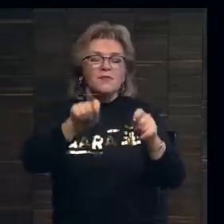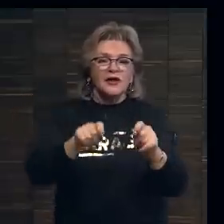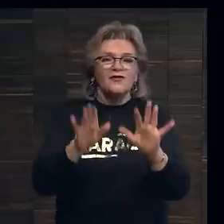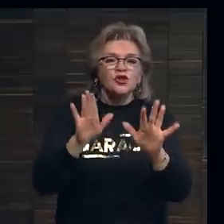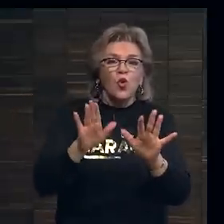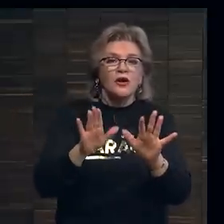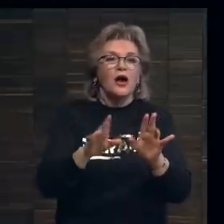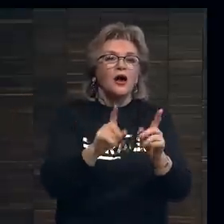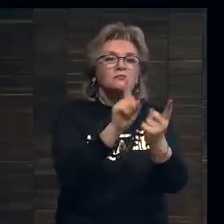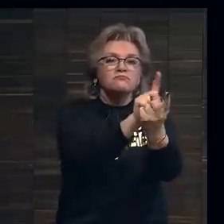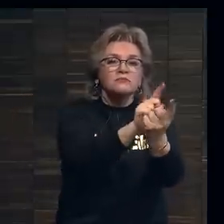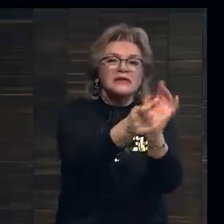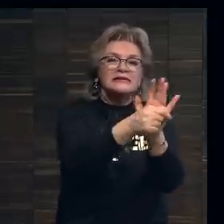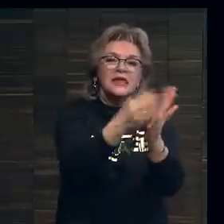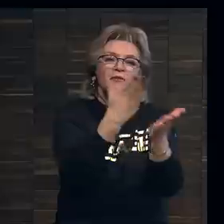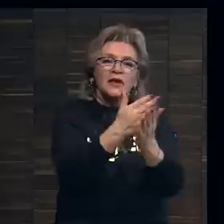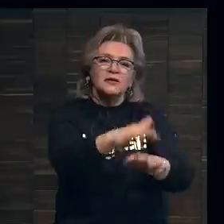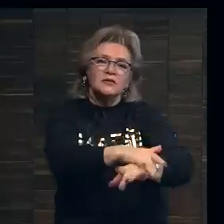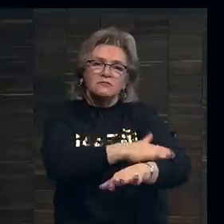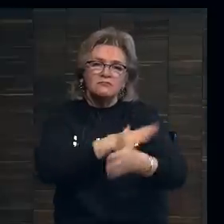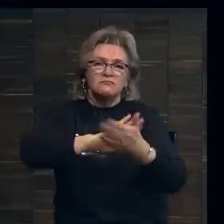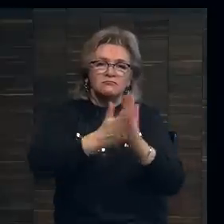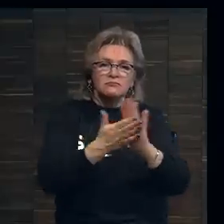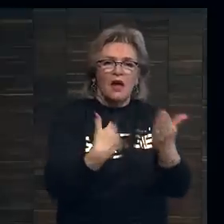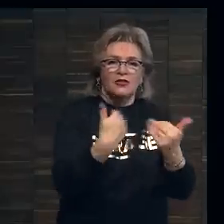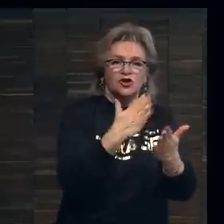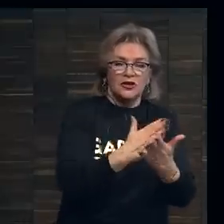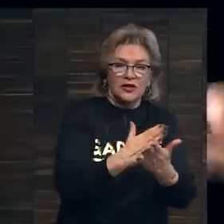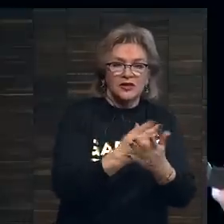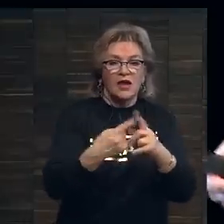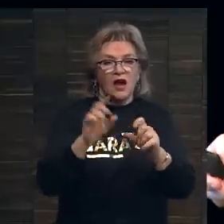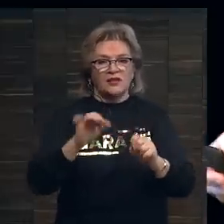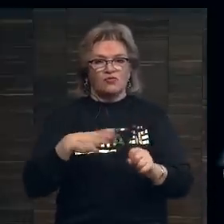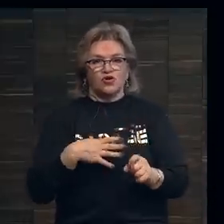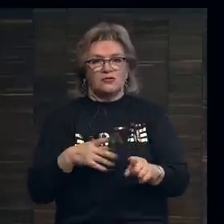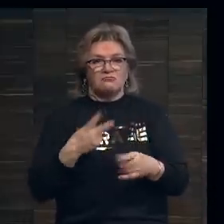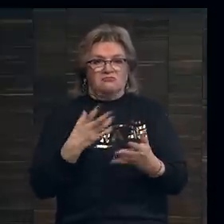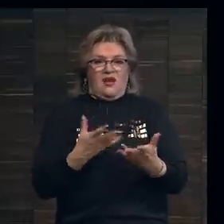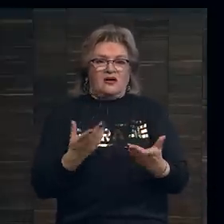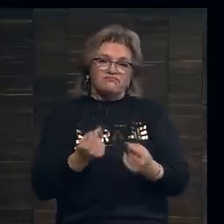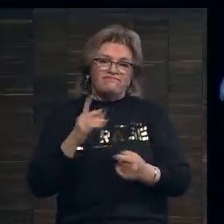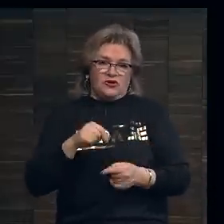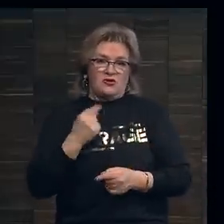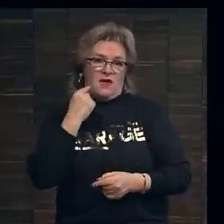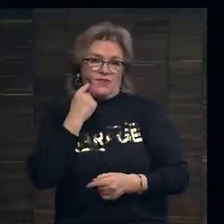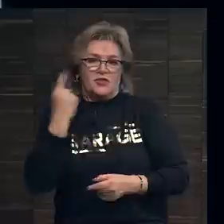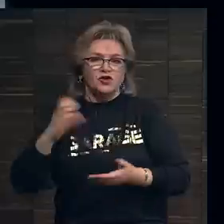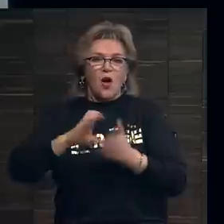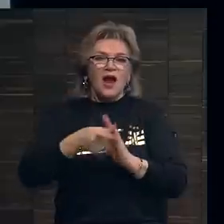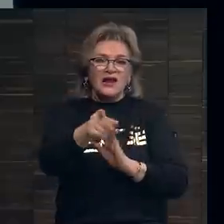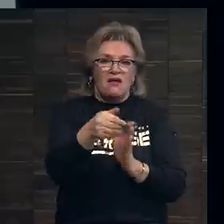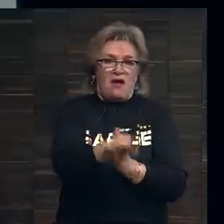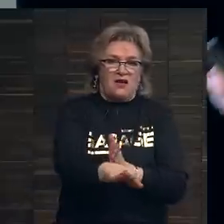только тем, с кем у них есть долгосрочные отношения. И это может выглядеть даже несколько обидно, что галерея вам